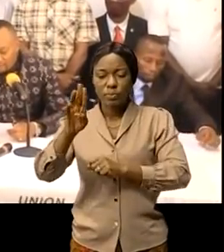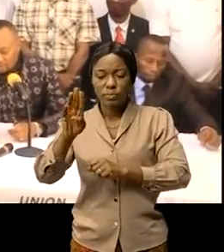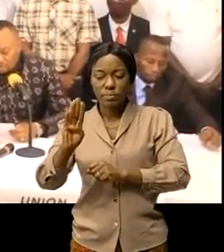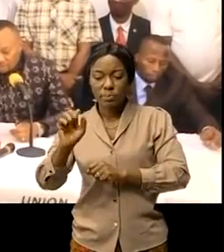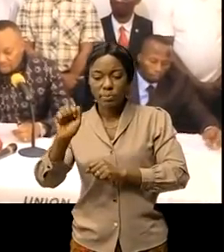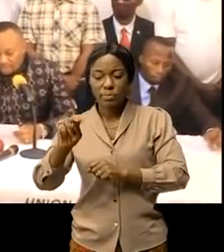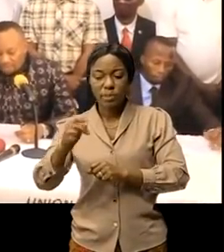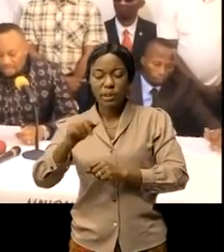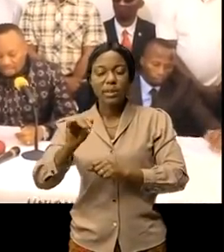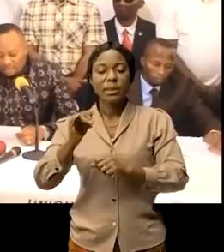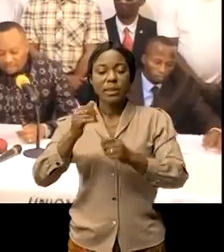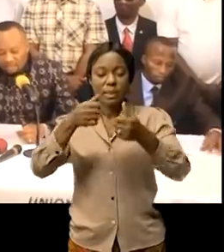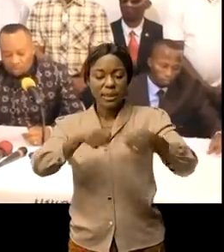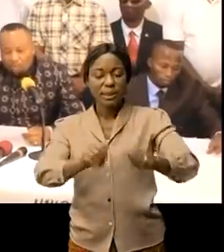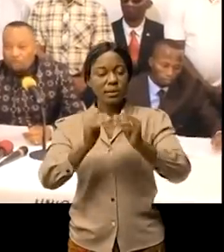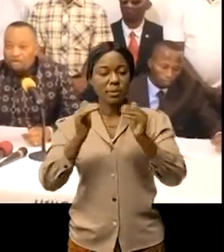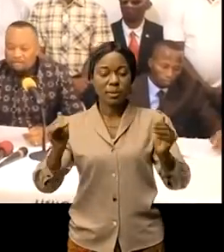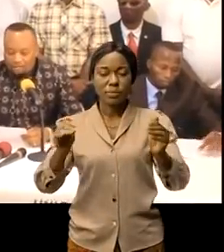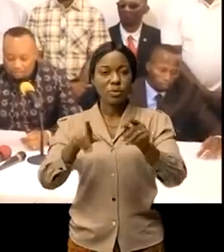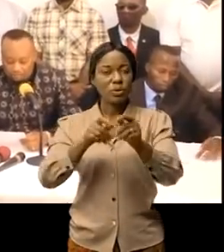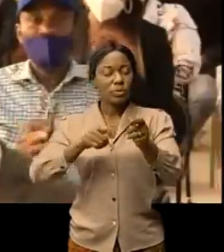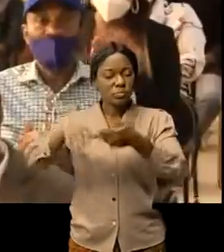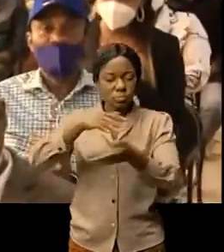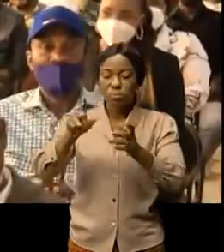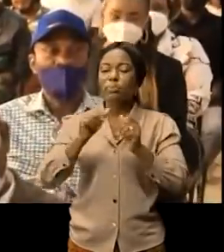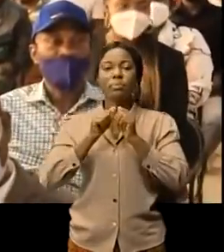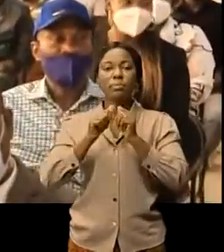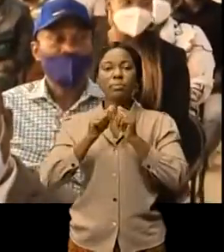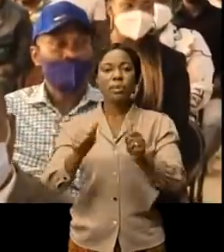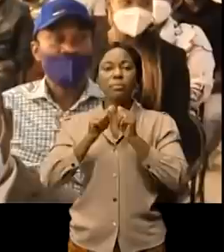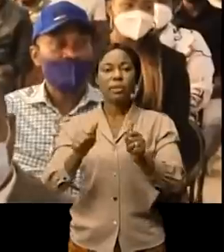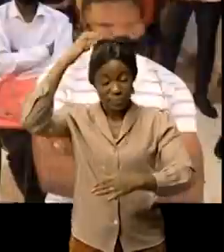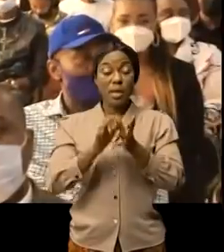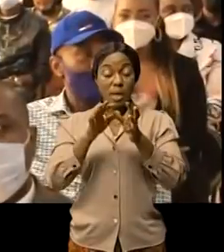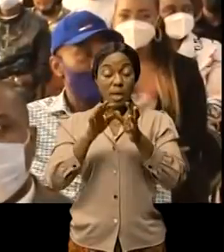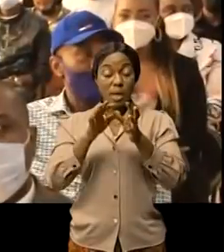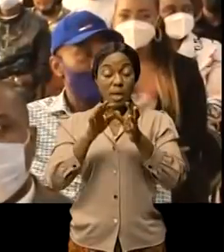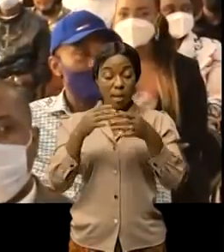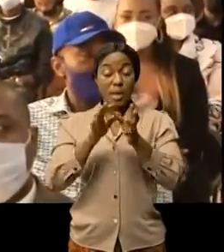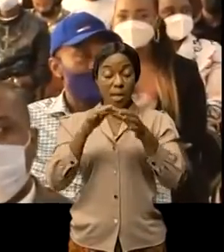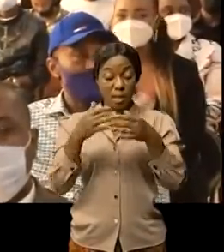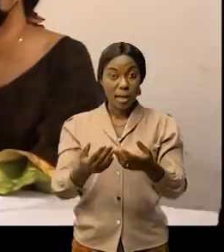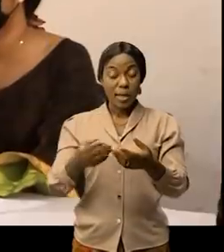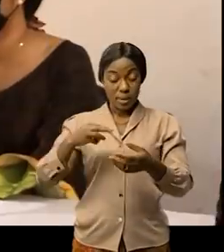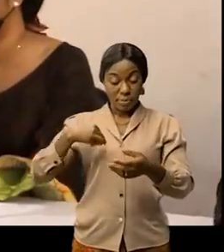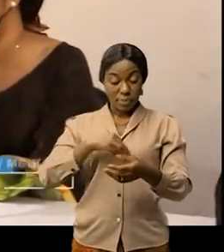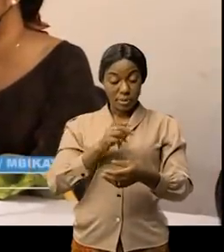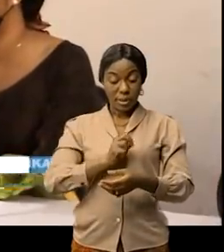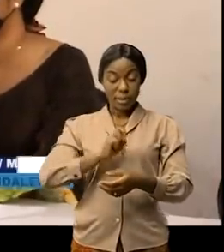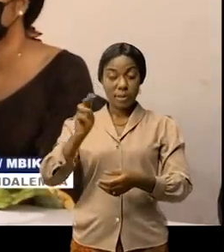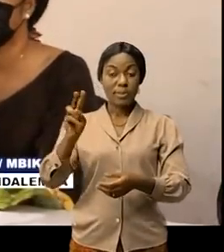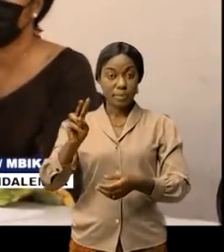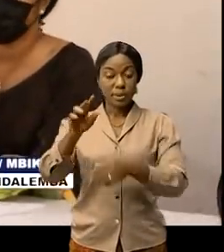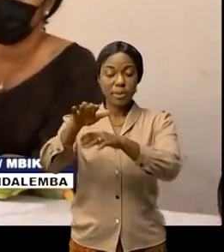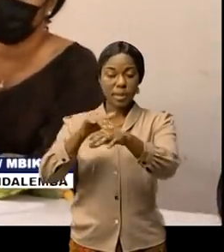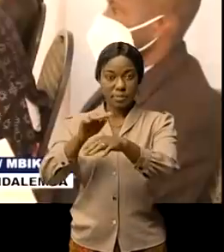calmes et de ne pas céder aux provocations En même temps ces cas de LUDPES appellent les